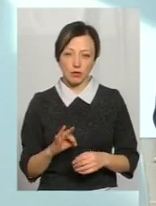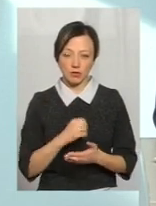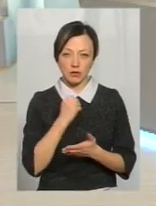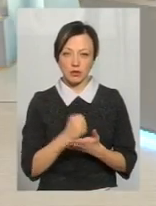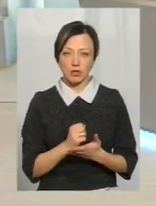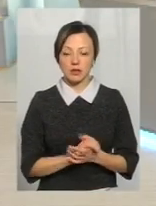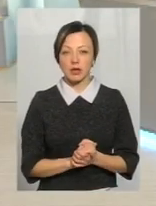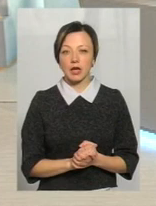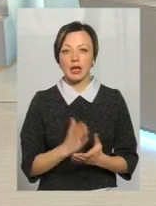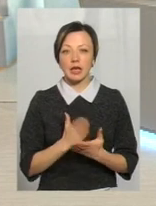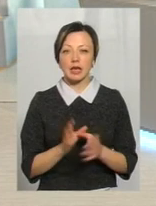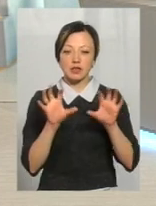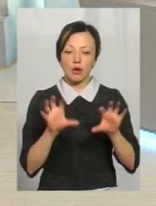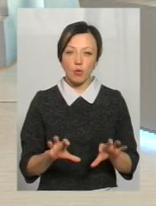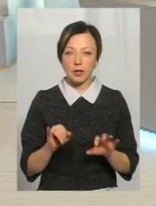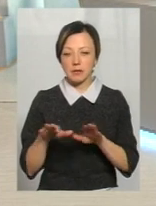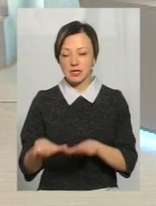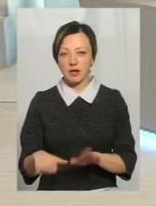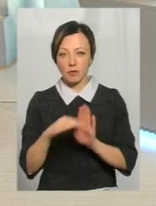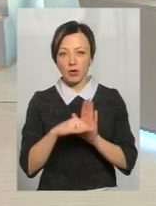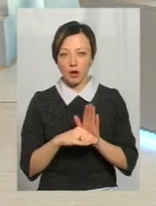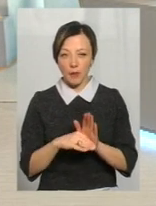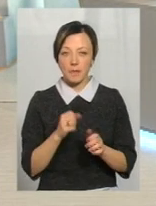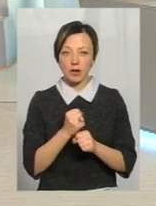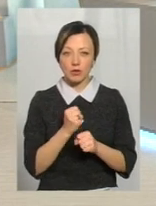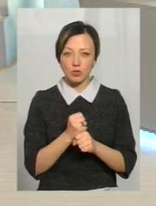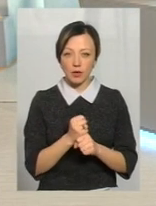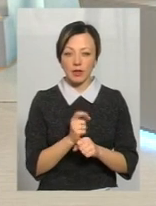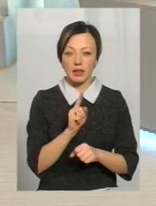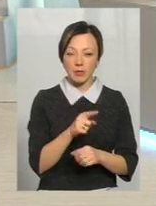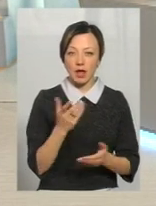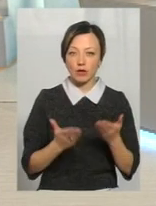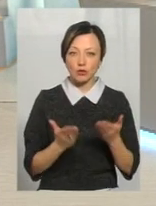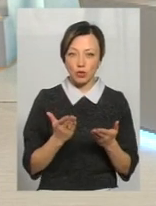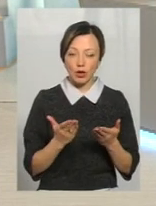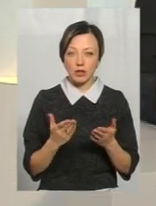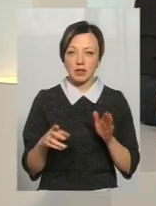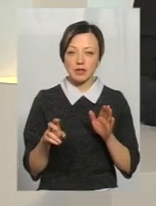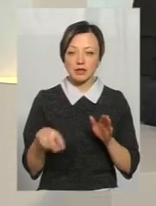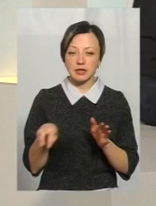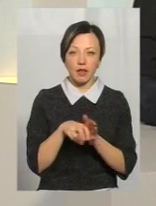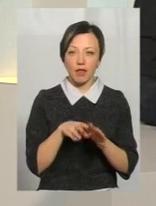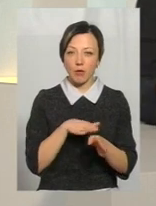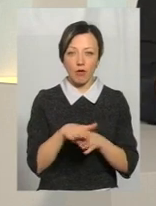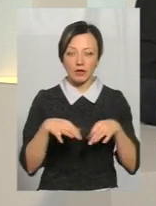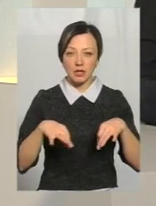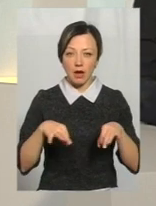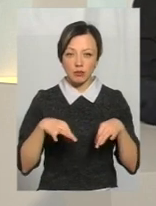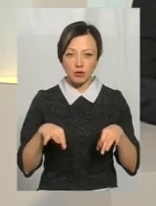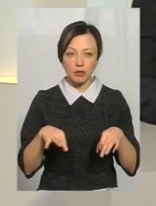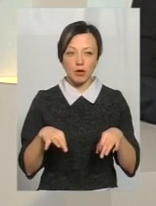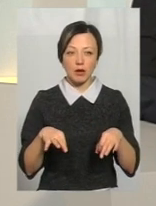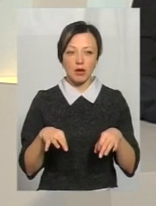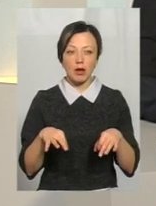нас є закон, є місцева програма. Чи працюєте ви з перевізниками все ж таки над тим, якщо їде незаповнений транспорт, щоб брали